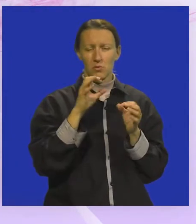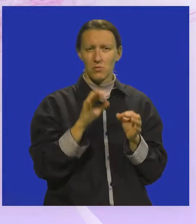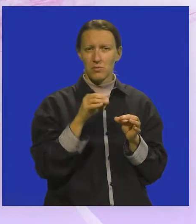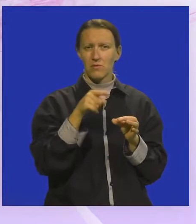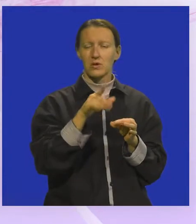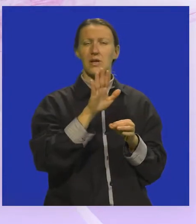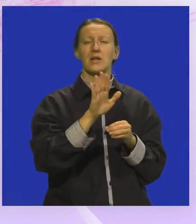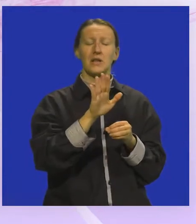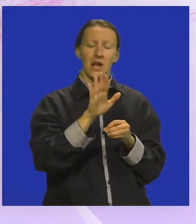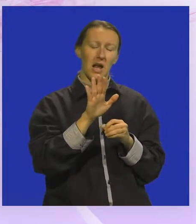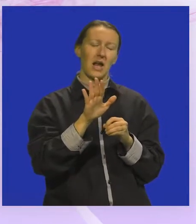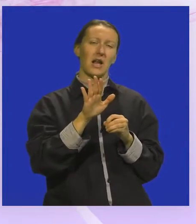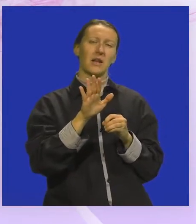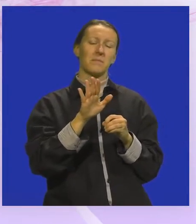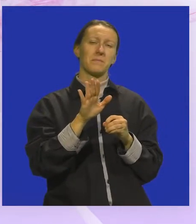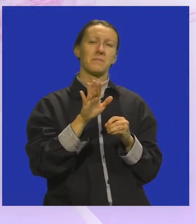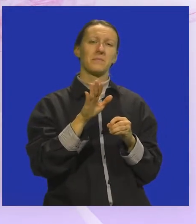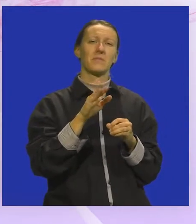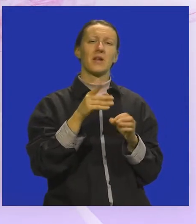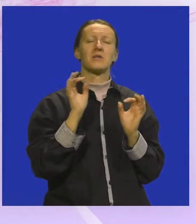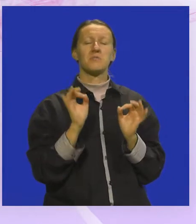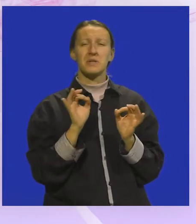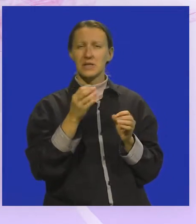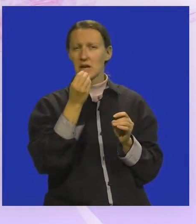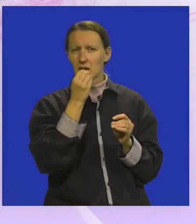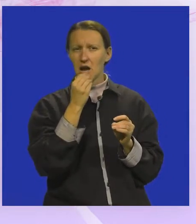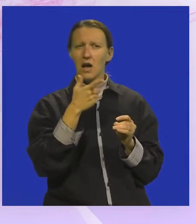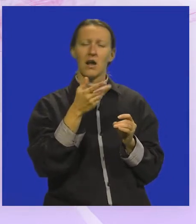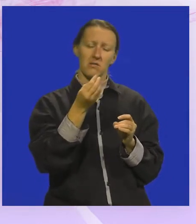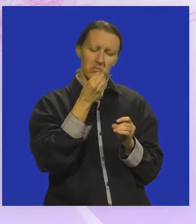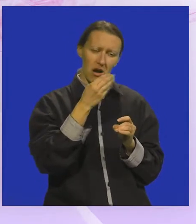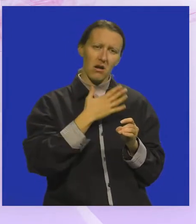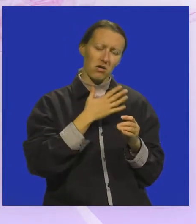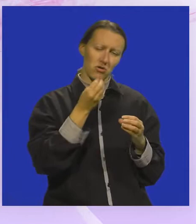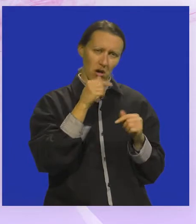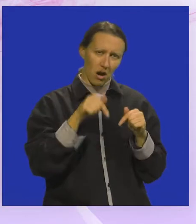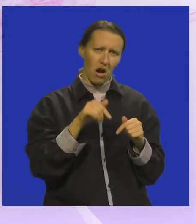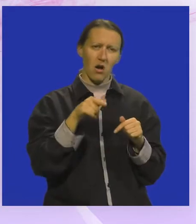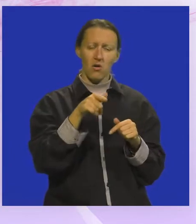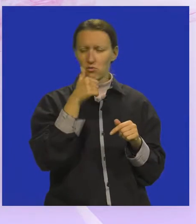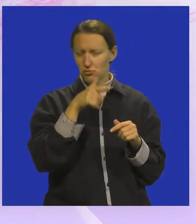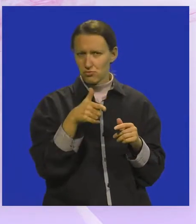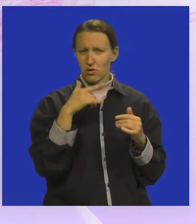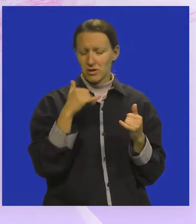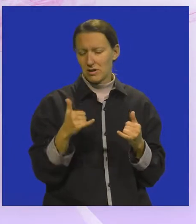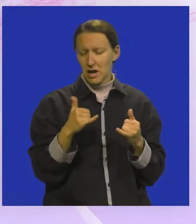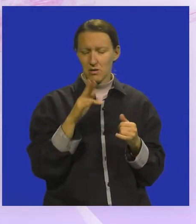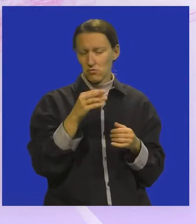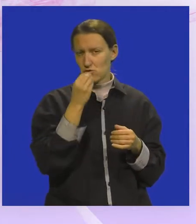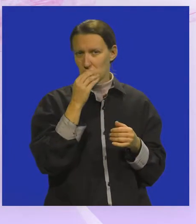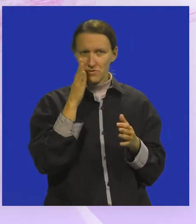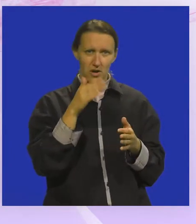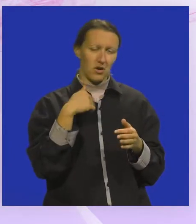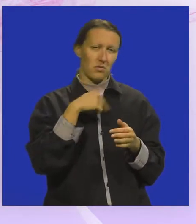potim njenim, pripremala uglavnom tradicionalnu našu hranu, dakle ono što je i danas što mi